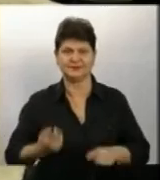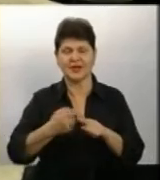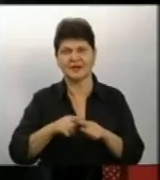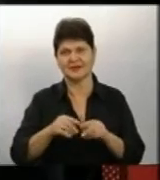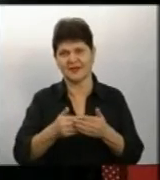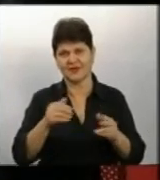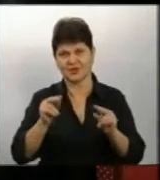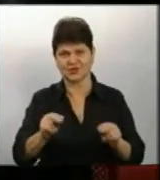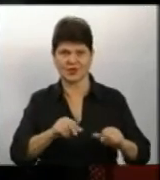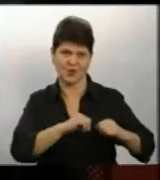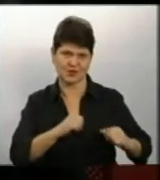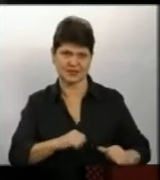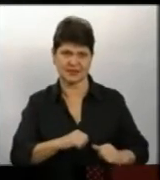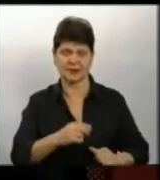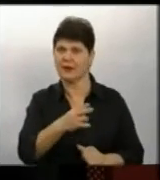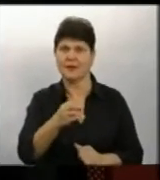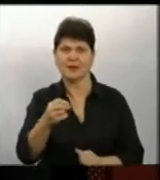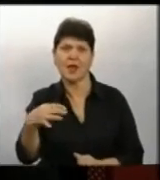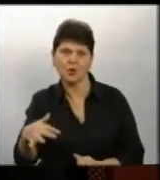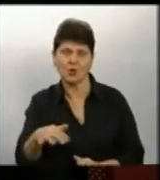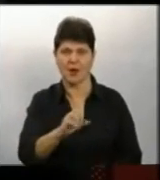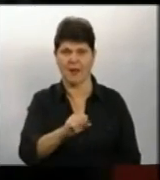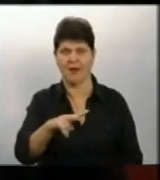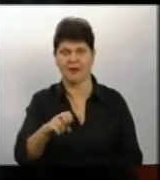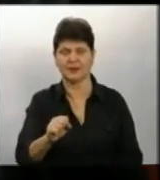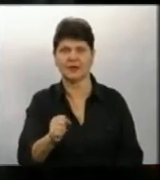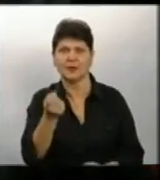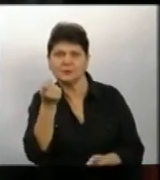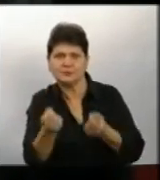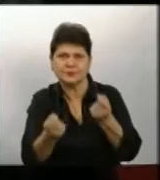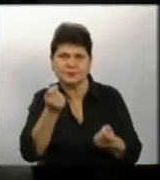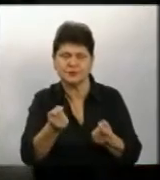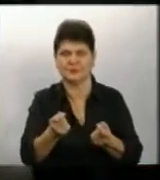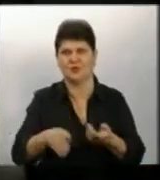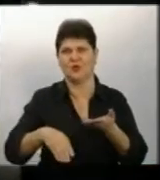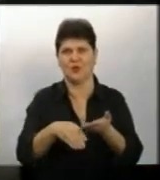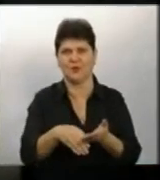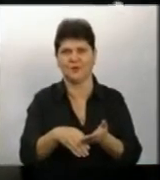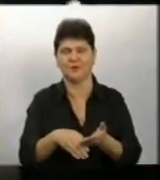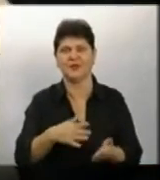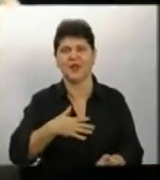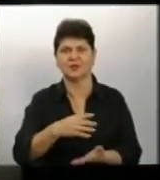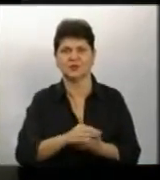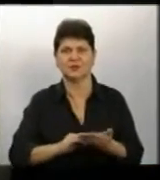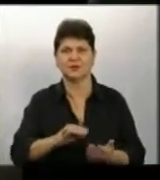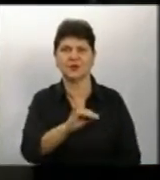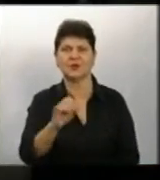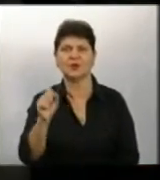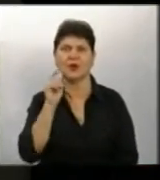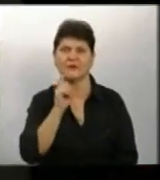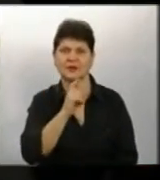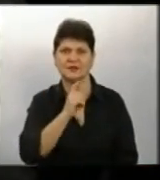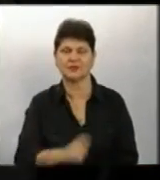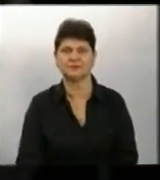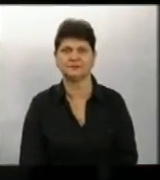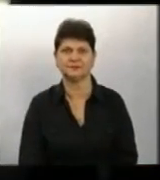чири у серці Недорого, але, як кажуть, з миру паниці і допоможемо Ірина Хоходра, Вадим Наумчак, Валерій Черкашин.